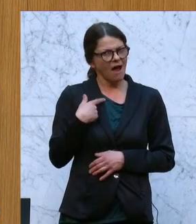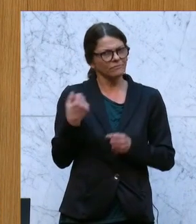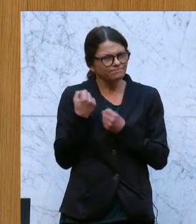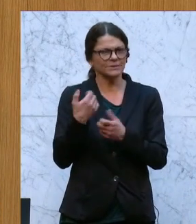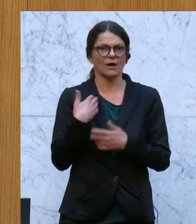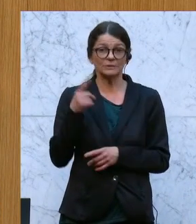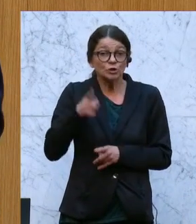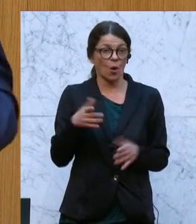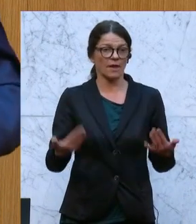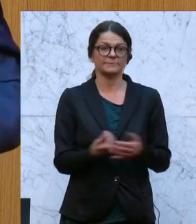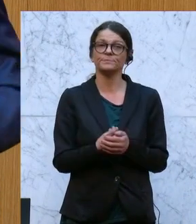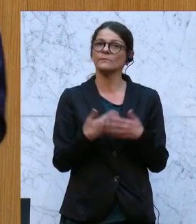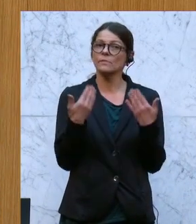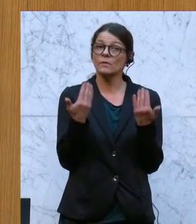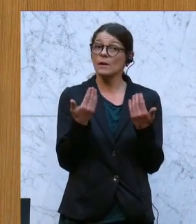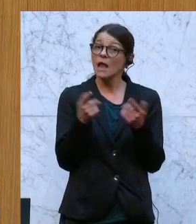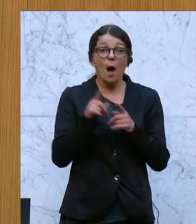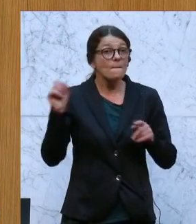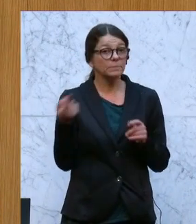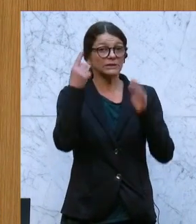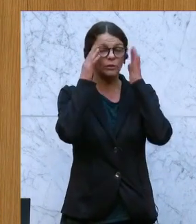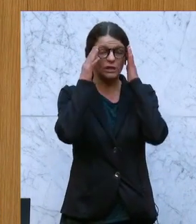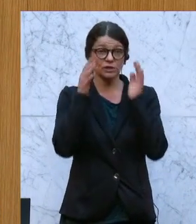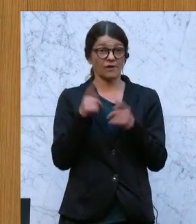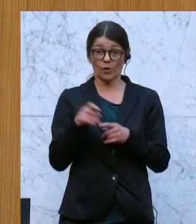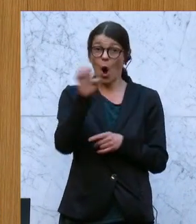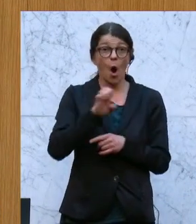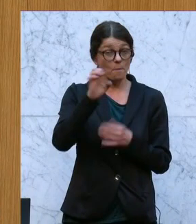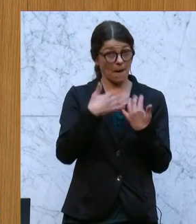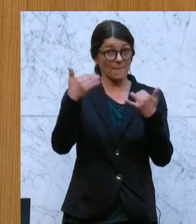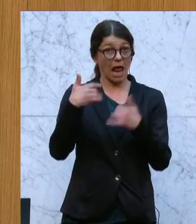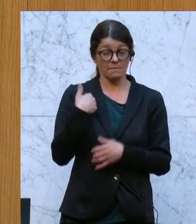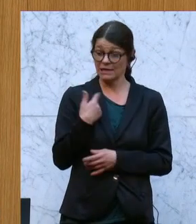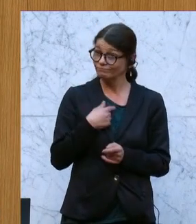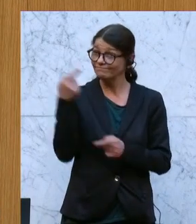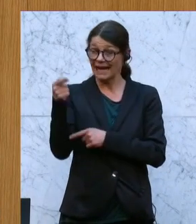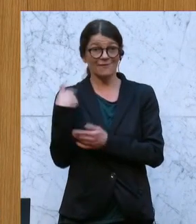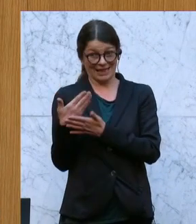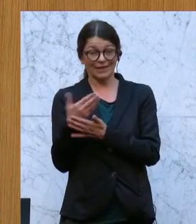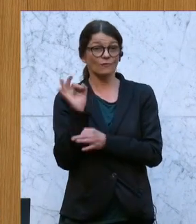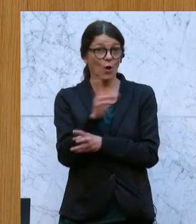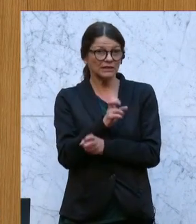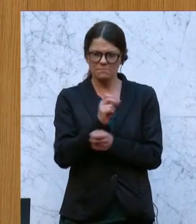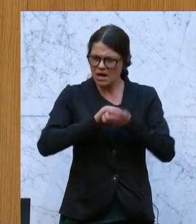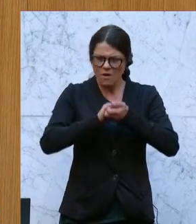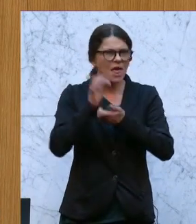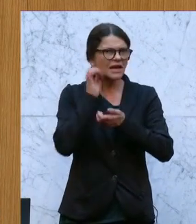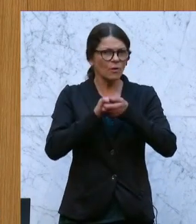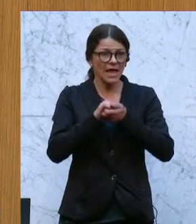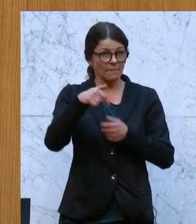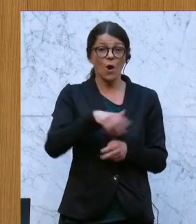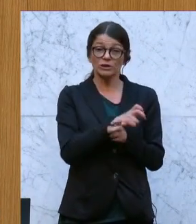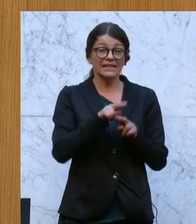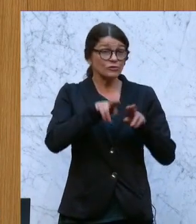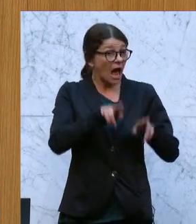sollten. Es ist auch etwas Besonderes für einen, der im Europaparlament Österreich vertreten darf, sich mit den Kolleginnen und Kollegen hier im österreichischen